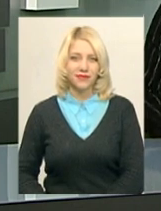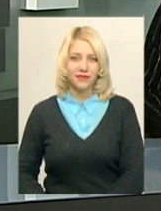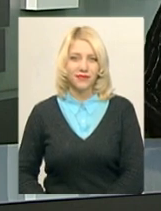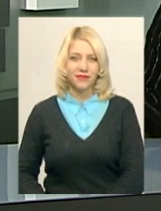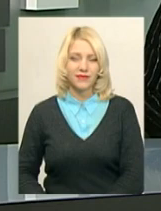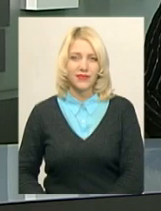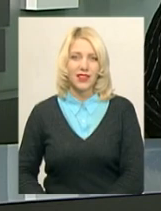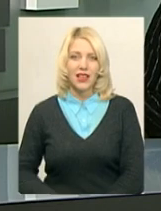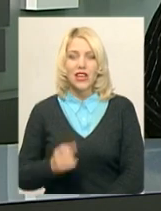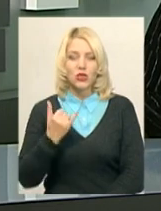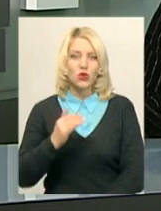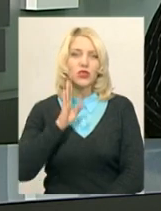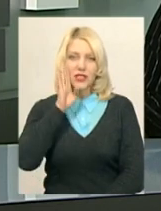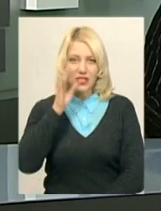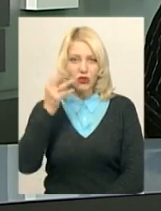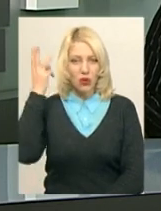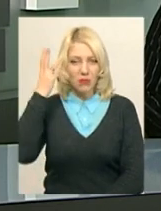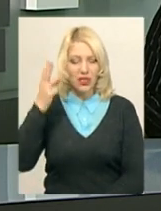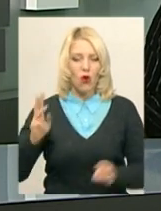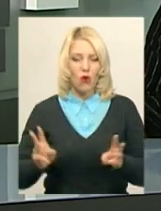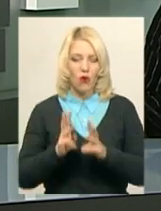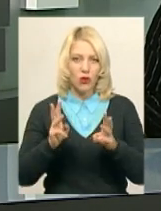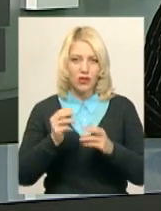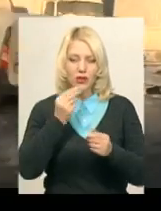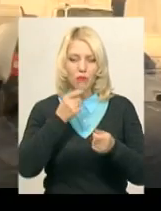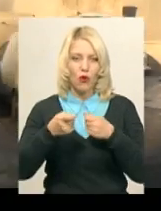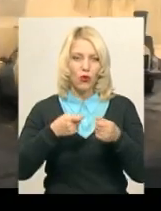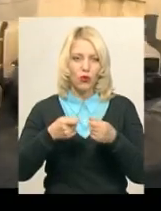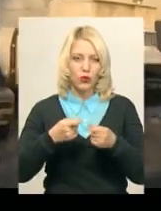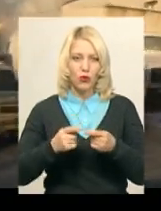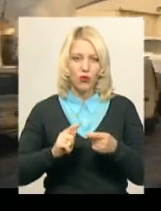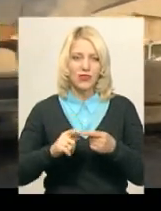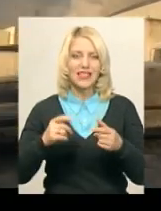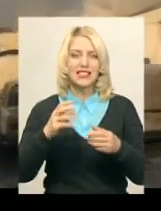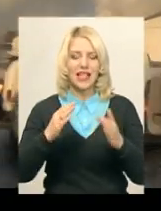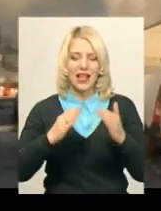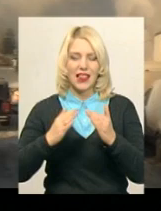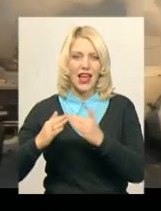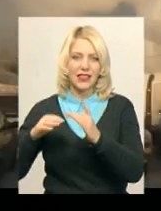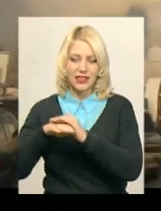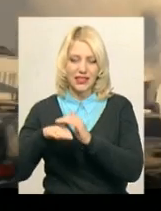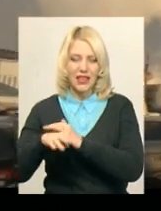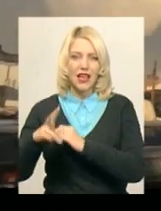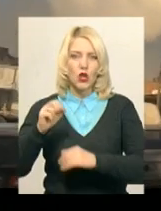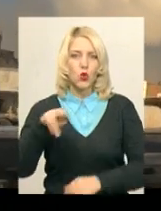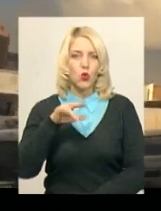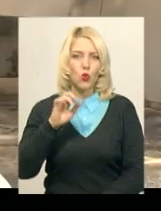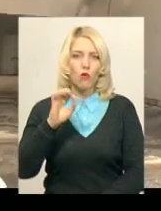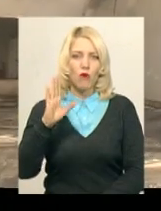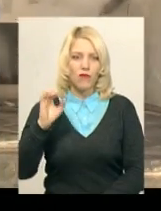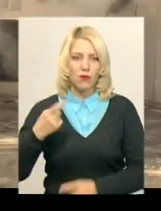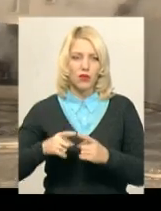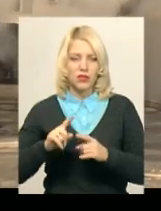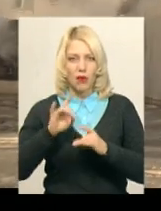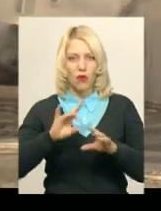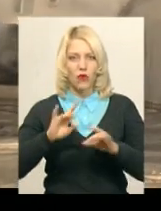Сьогодні зранку у Хмельницькому горіли продуктові склади на овочевому ринку в мікрорайоні Дубове. Про це повідомив старший